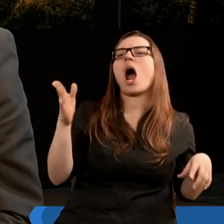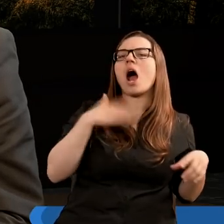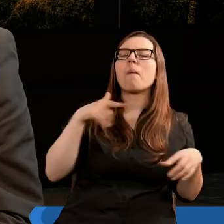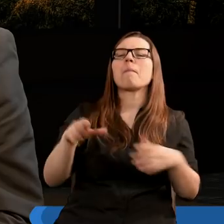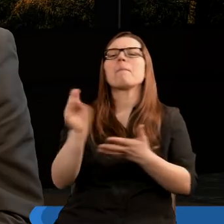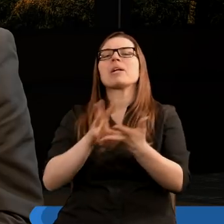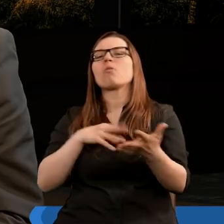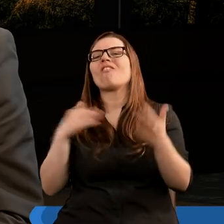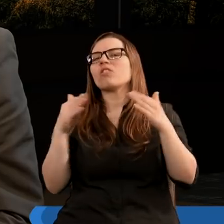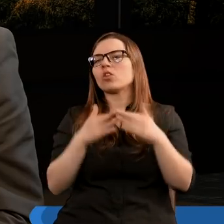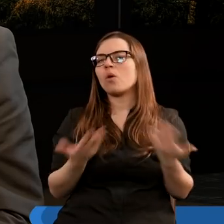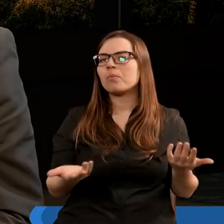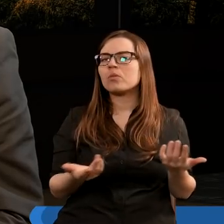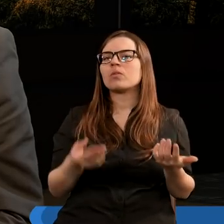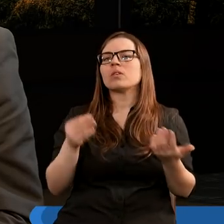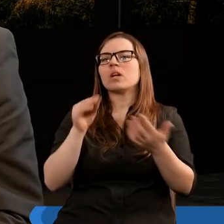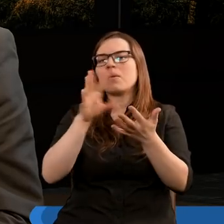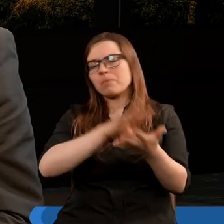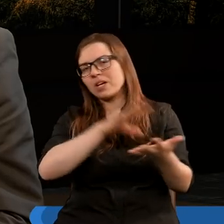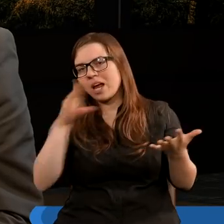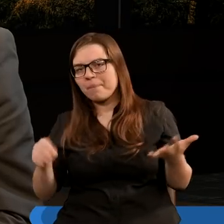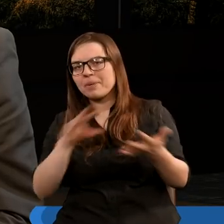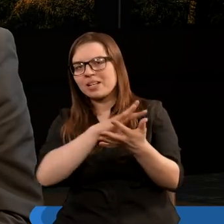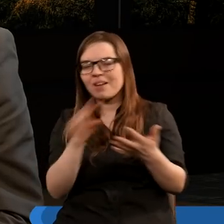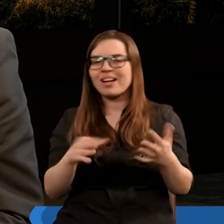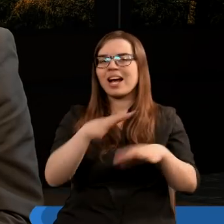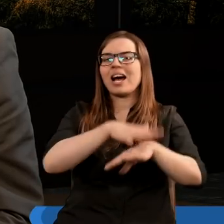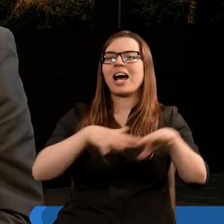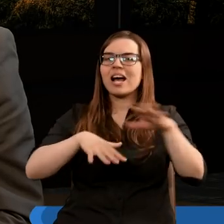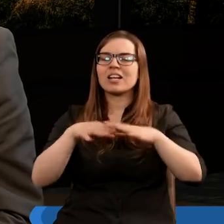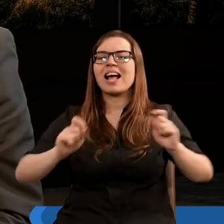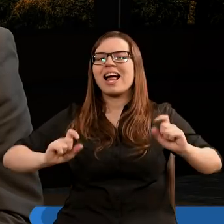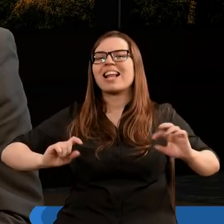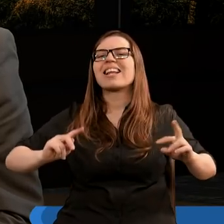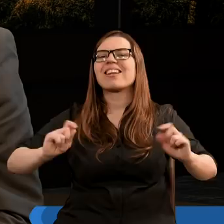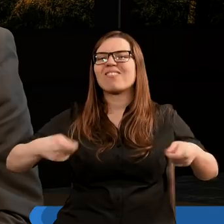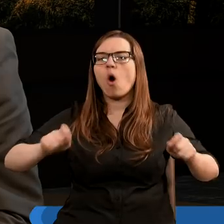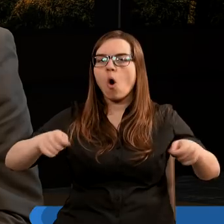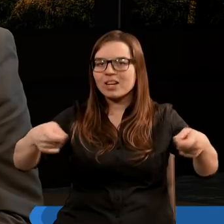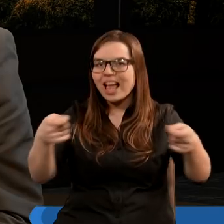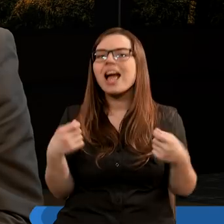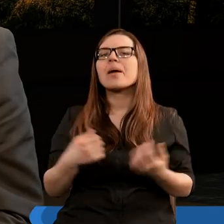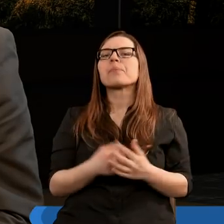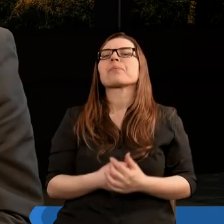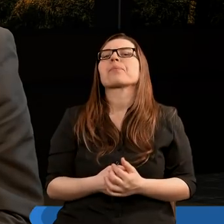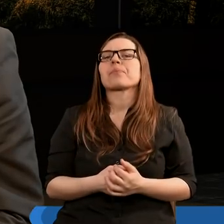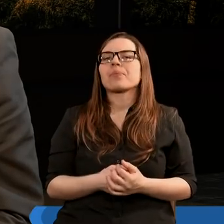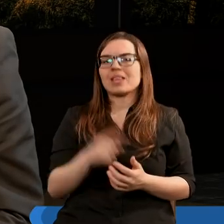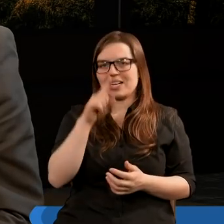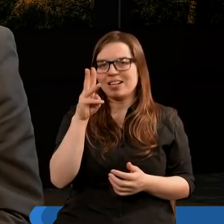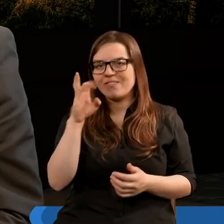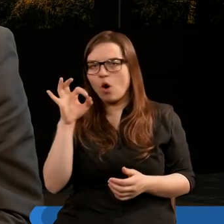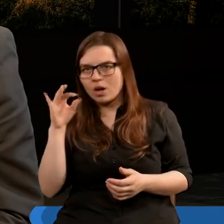miał tą Biblię w domu. Przepisywano ręcznie zwoje i ludzie czytali fragmenty i